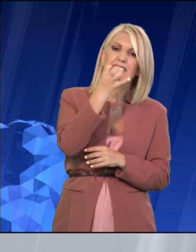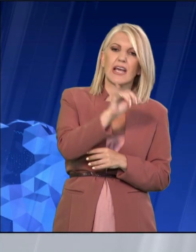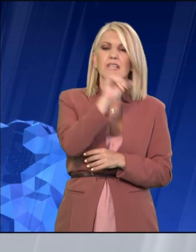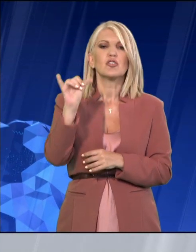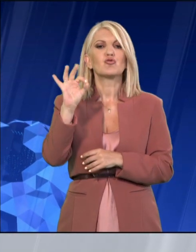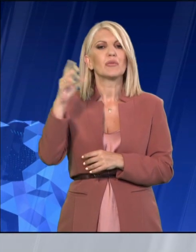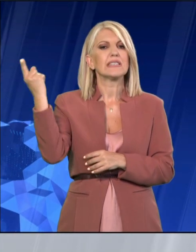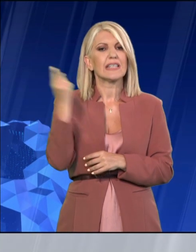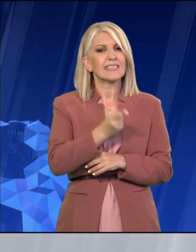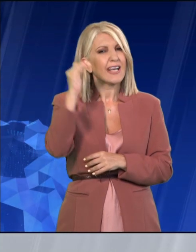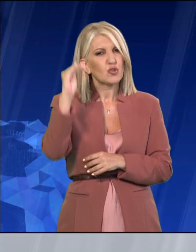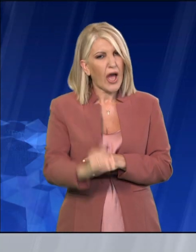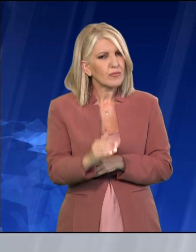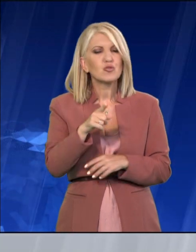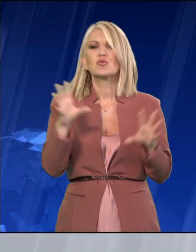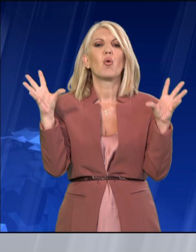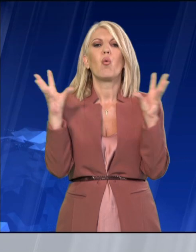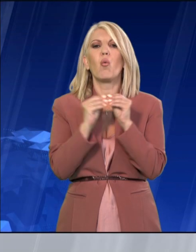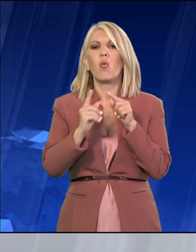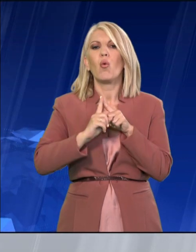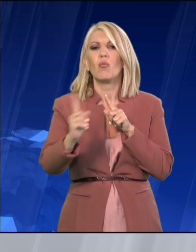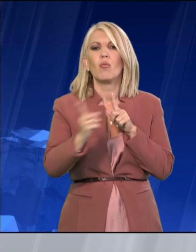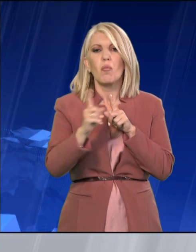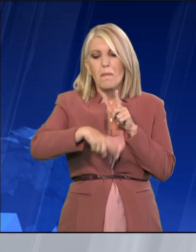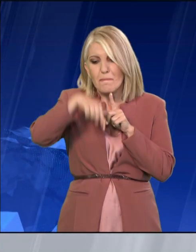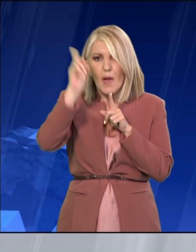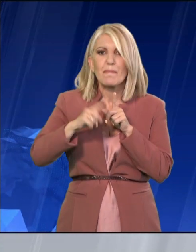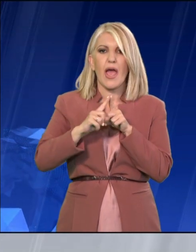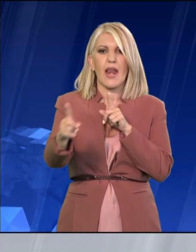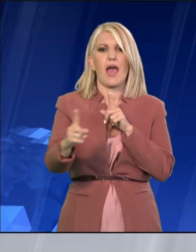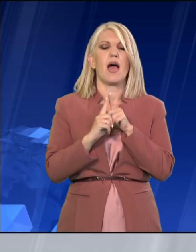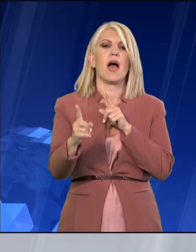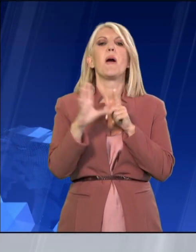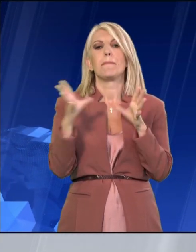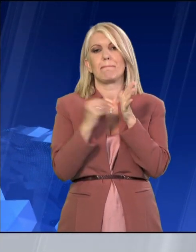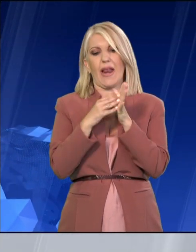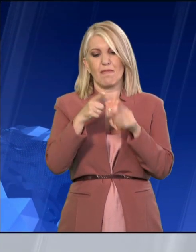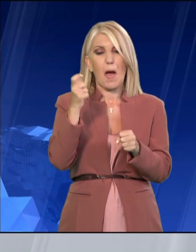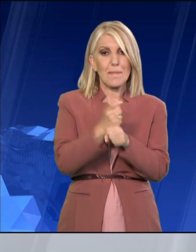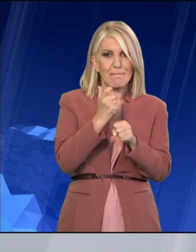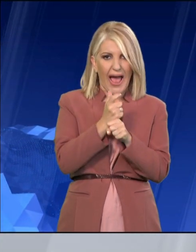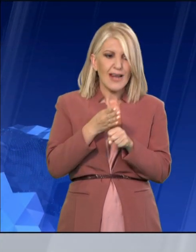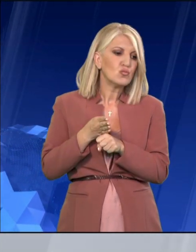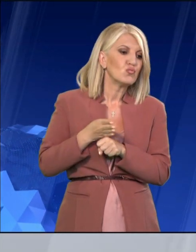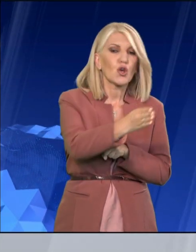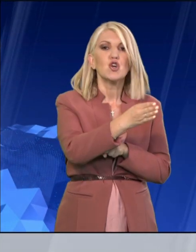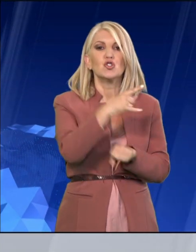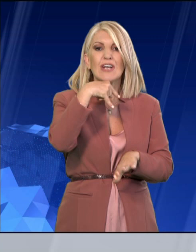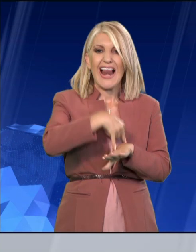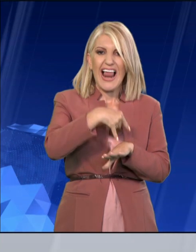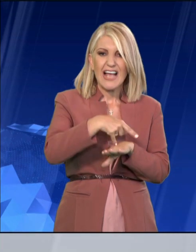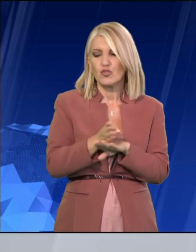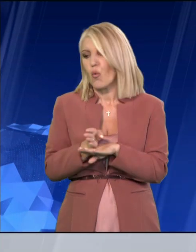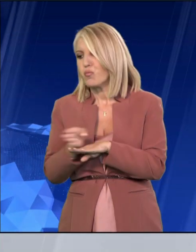φαίνεται πως αφορούν μόνο σε δρομολόγια αυθημερών από την Πάρο και την Άξο προς τη Μύκονο. Οι εταιρείες δίνουν τη δυνατότητα